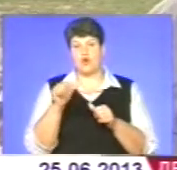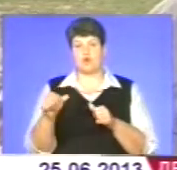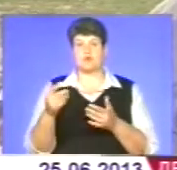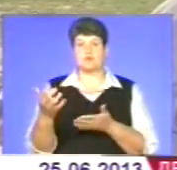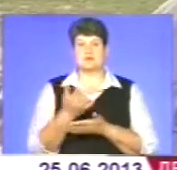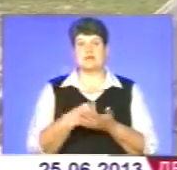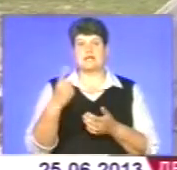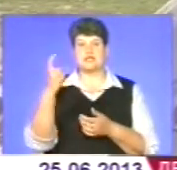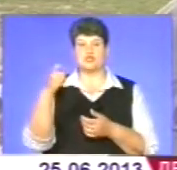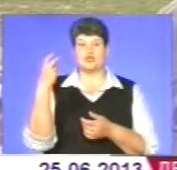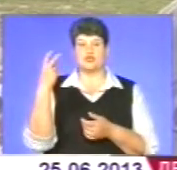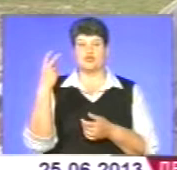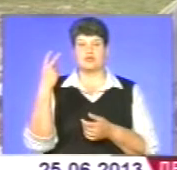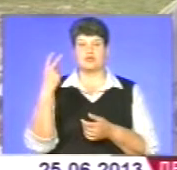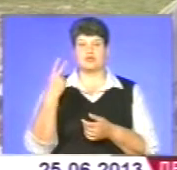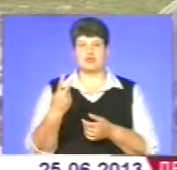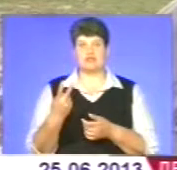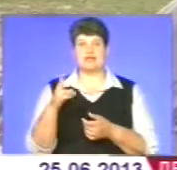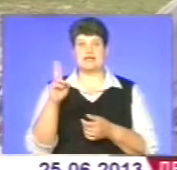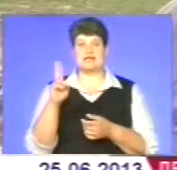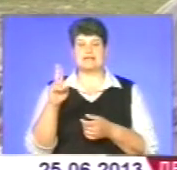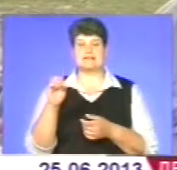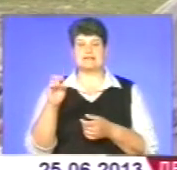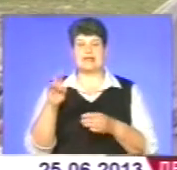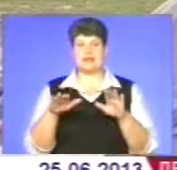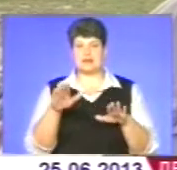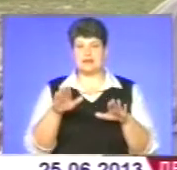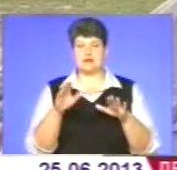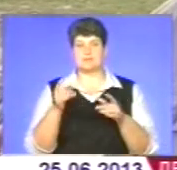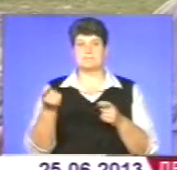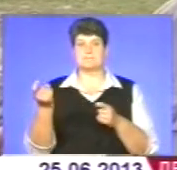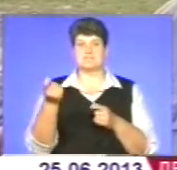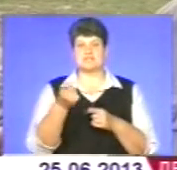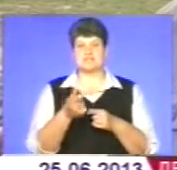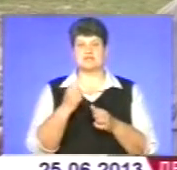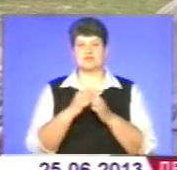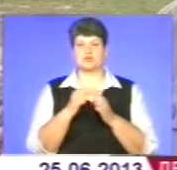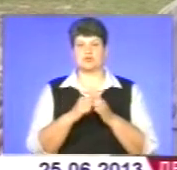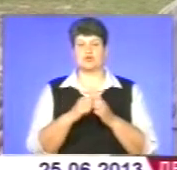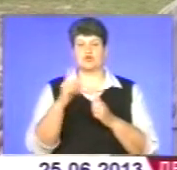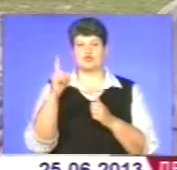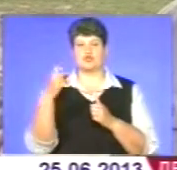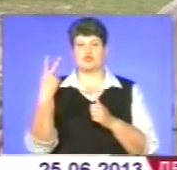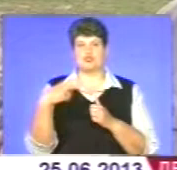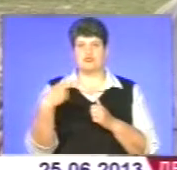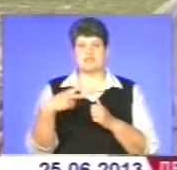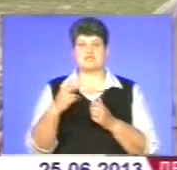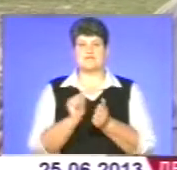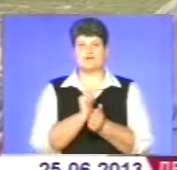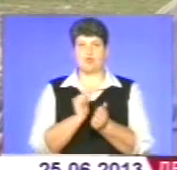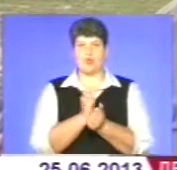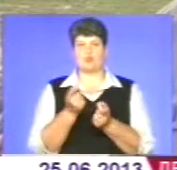– це по 102 центри озимої пшениці з кожного гектара, по 120 центри в сухому зерні –